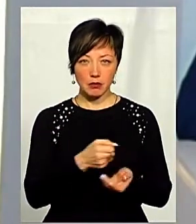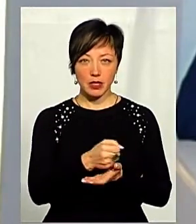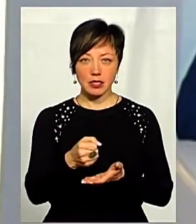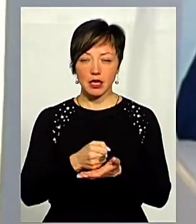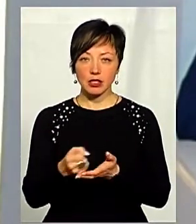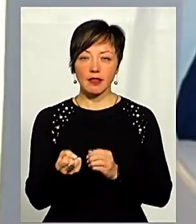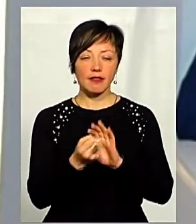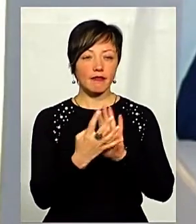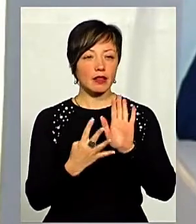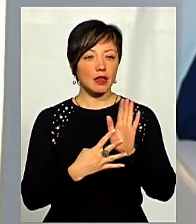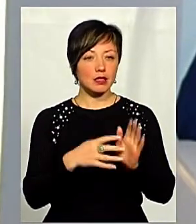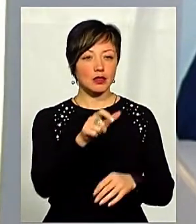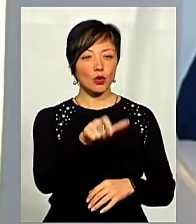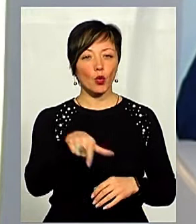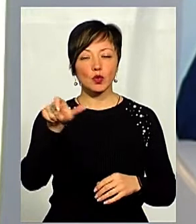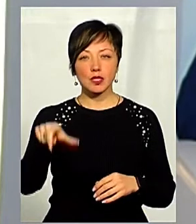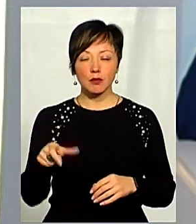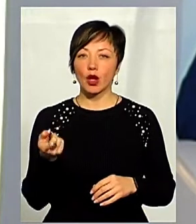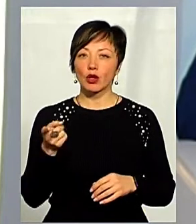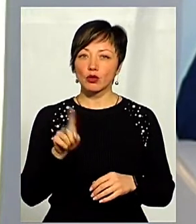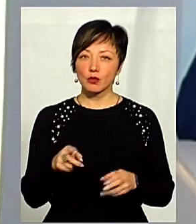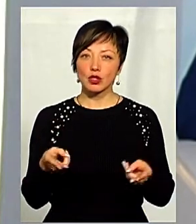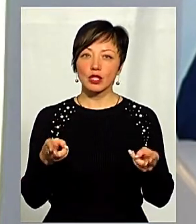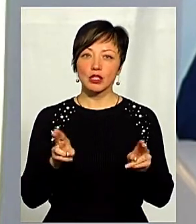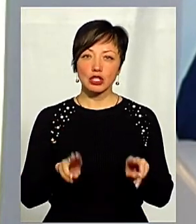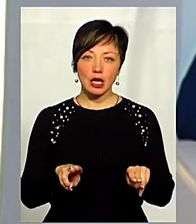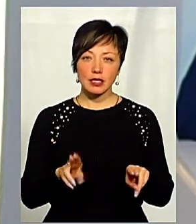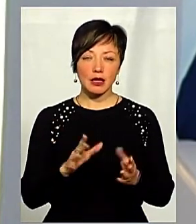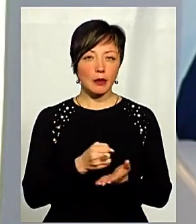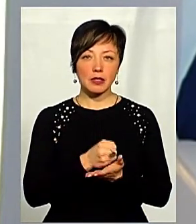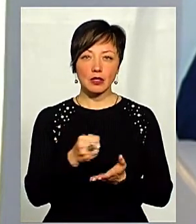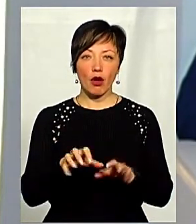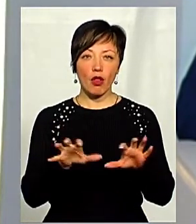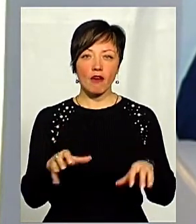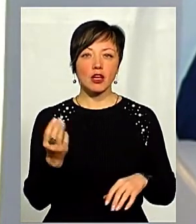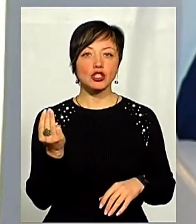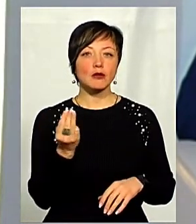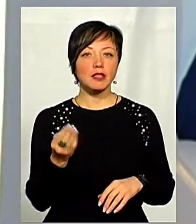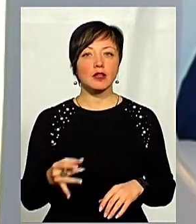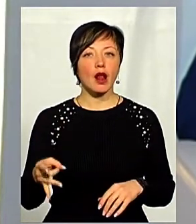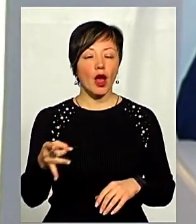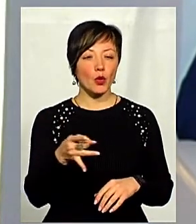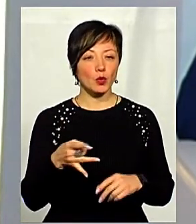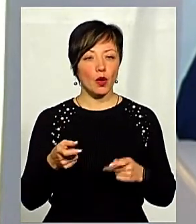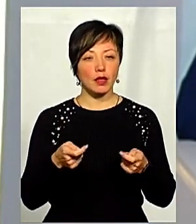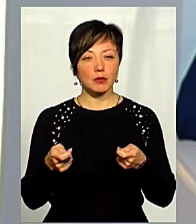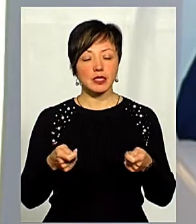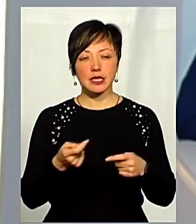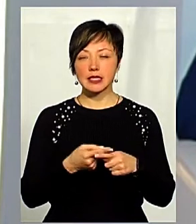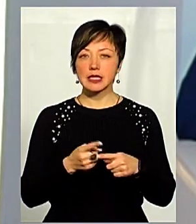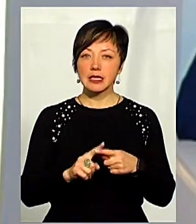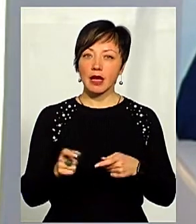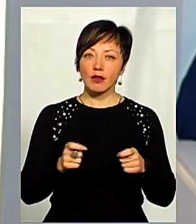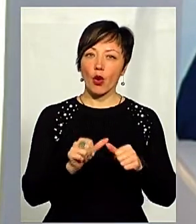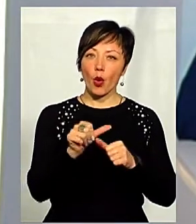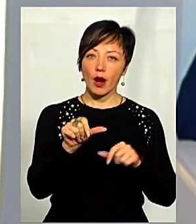призначили в кількості 19 осіб, тобто залишається непризначена лише голова Шепетівської районної державної адміністрації. Це